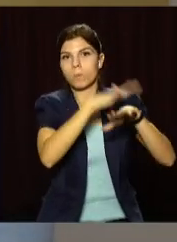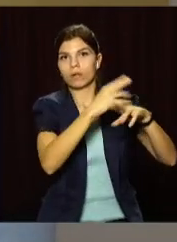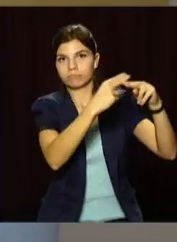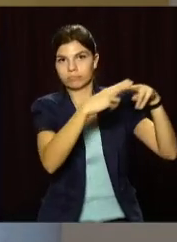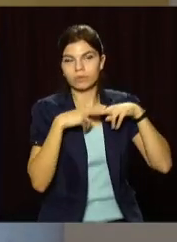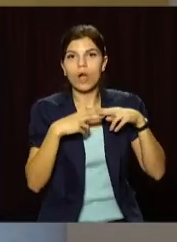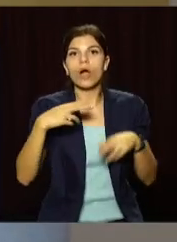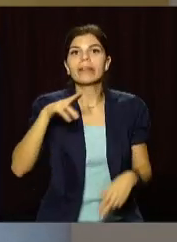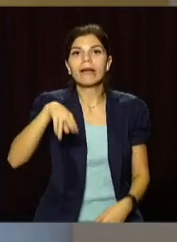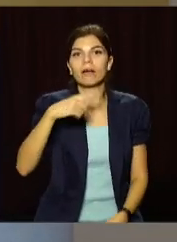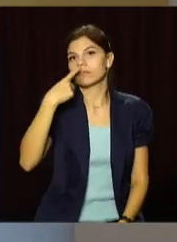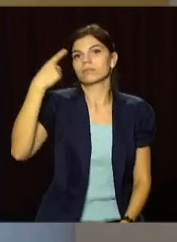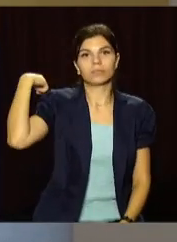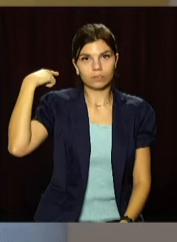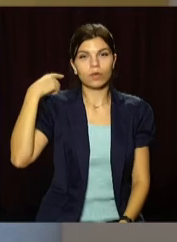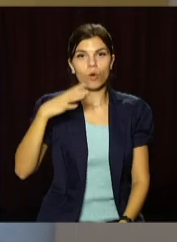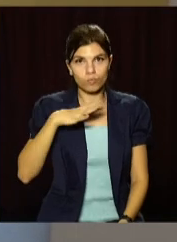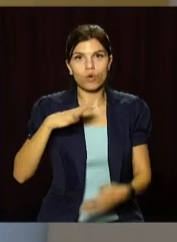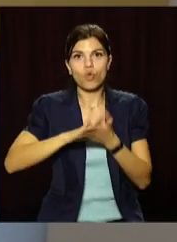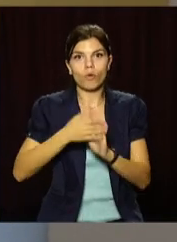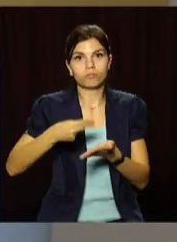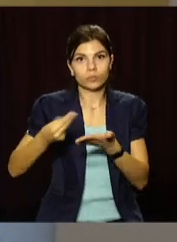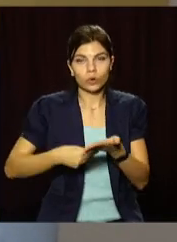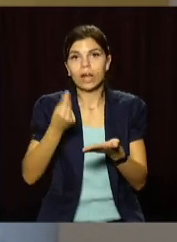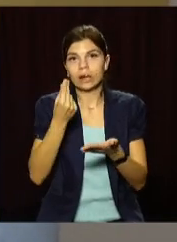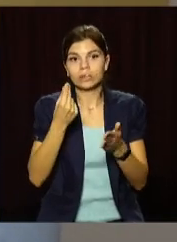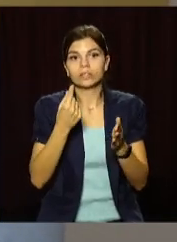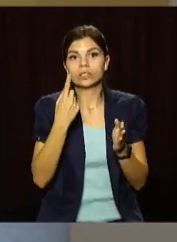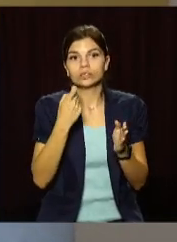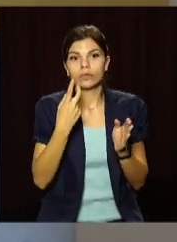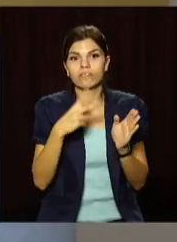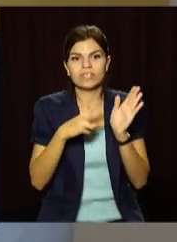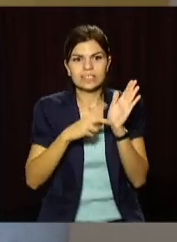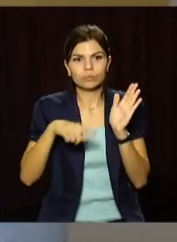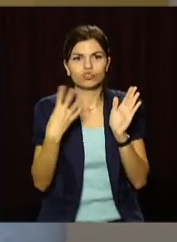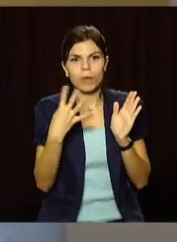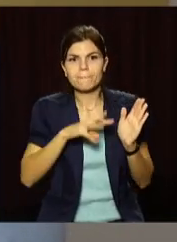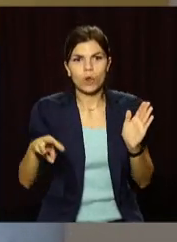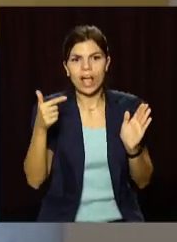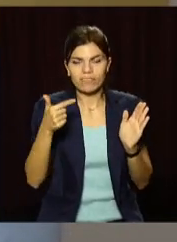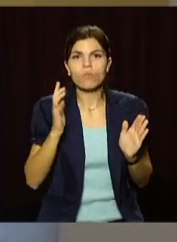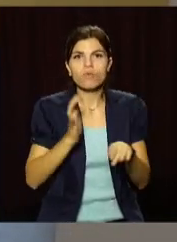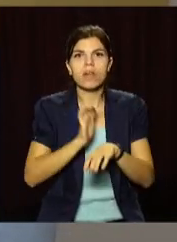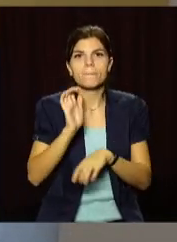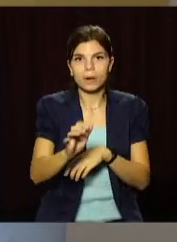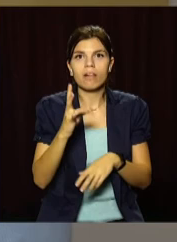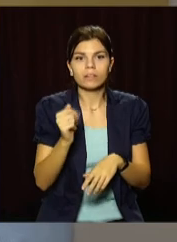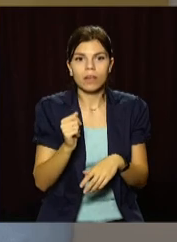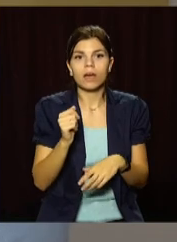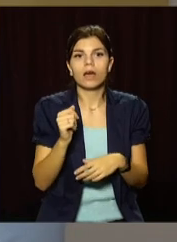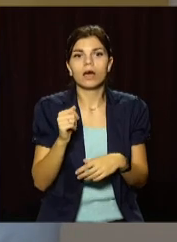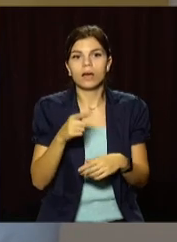грудні минулого року була підписана відповідна угода і кошти у розмірі 127,4 мільйона гривень будуть направлені на